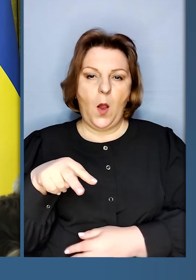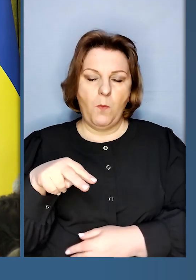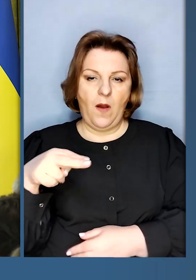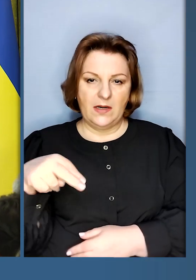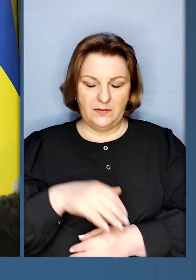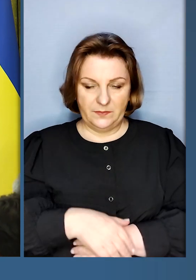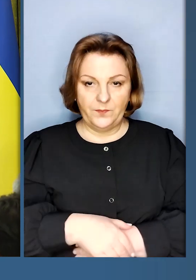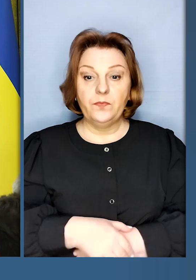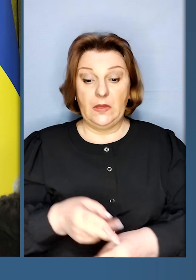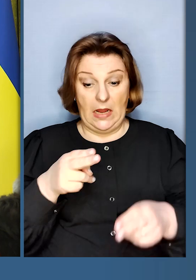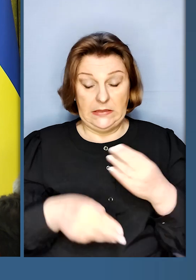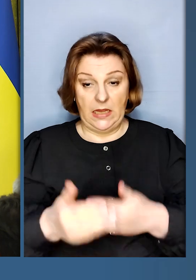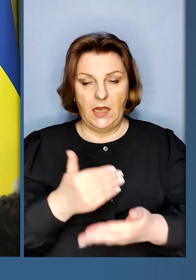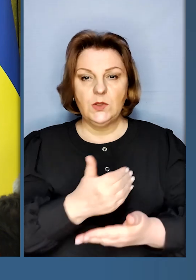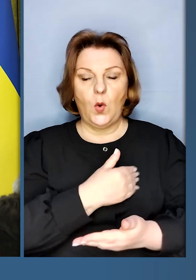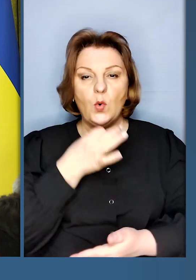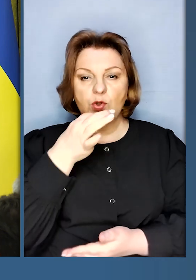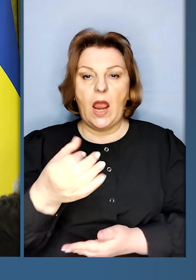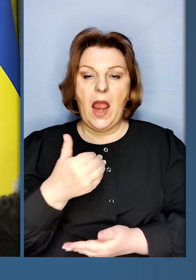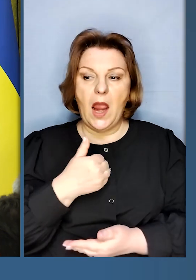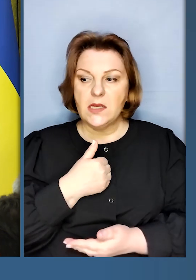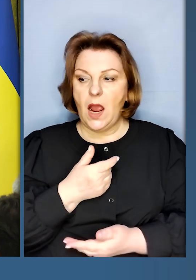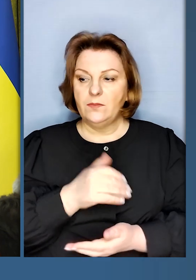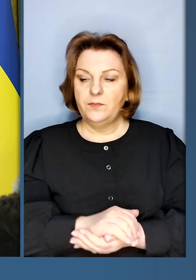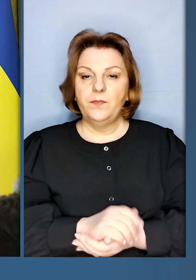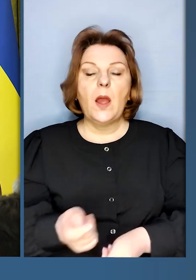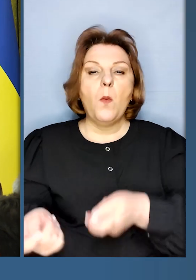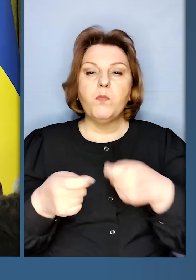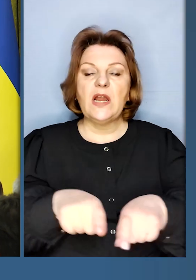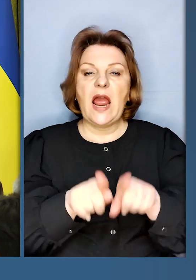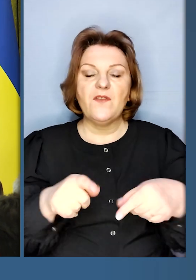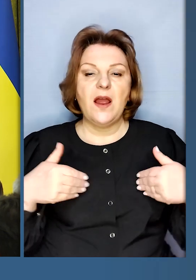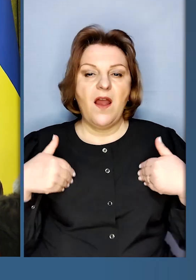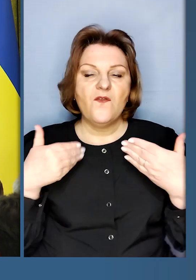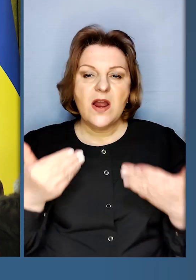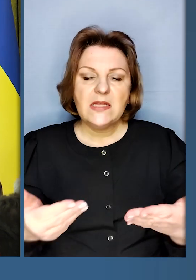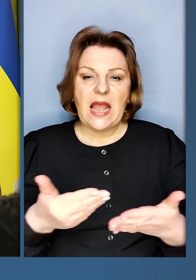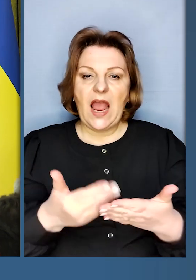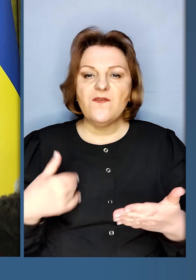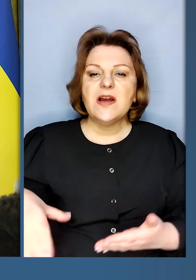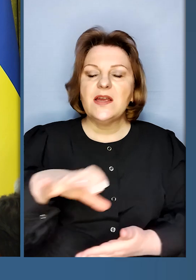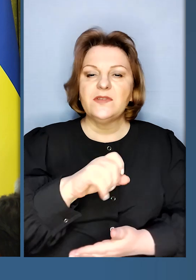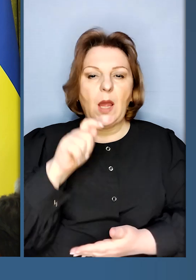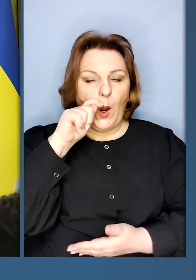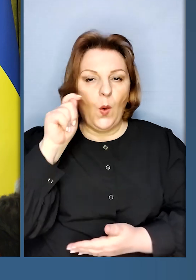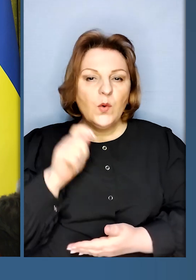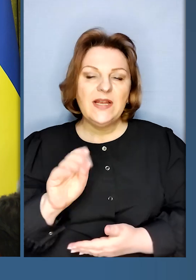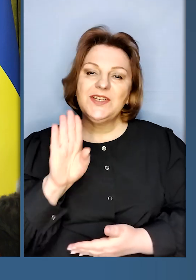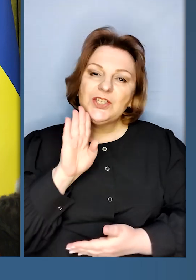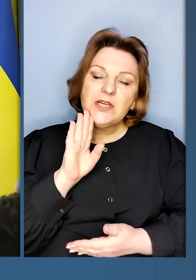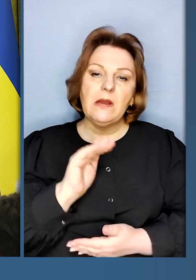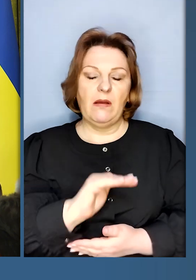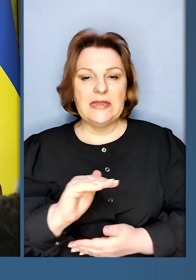«Леопардів». А тепер на кінець я хочу ще сказати, що я привожу також вітання від всіх